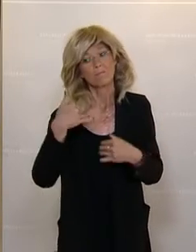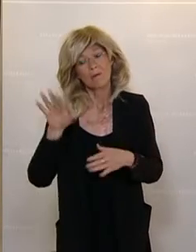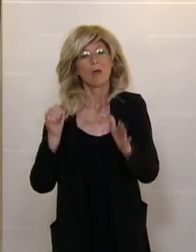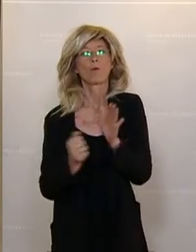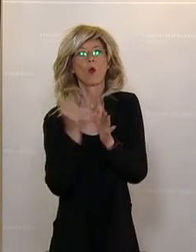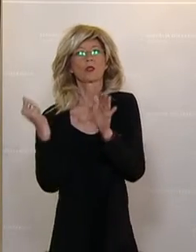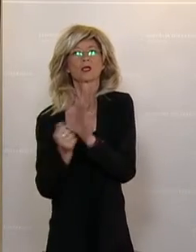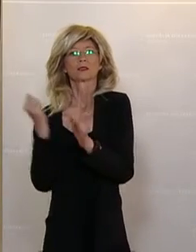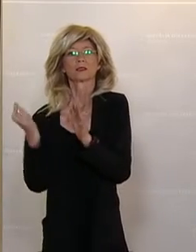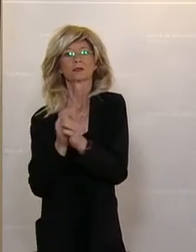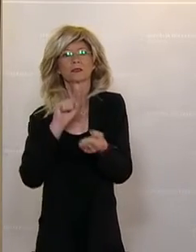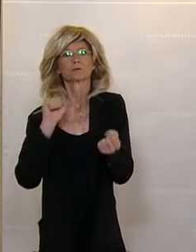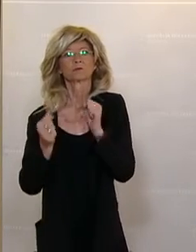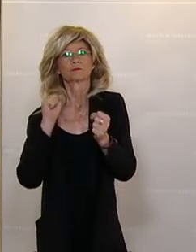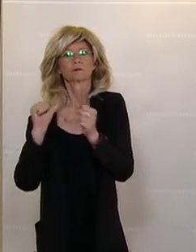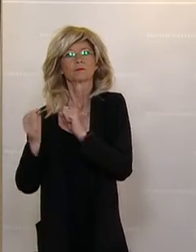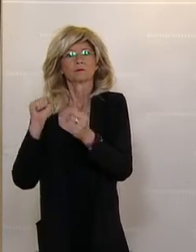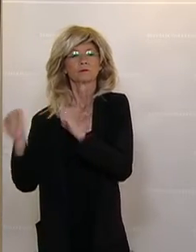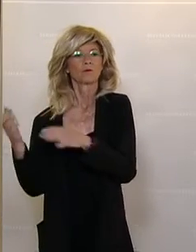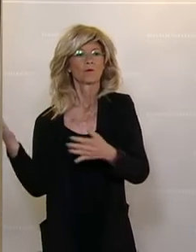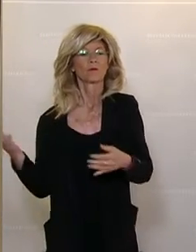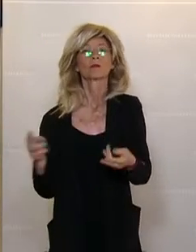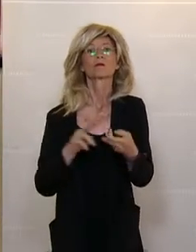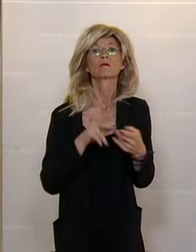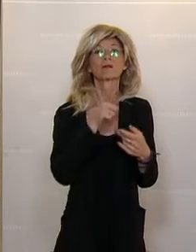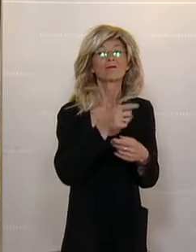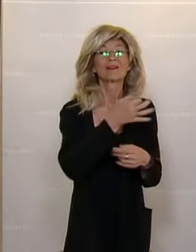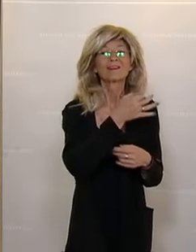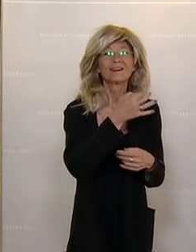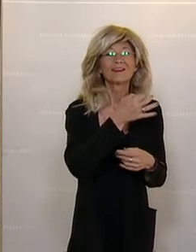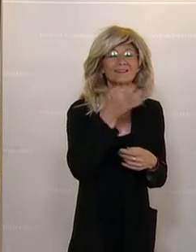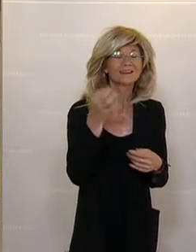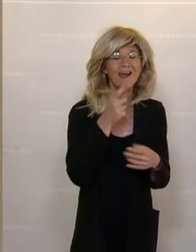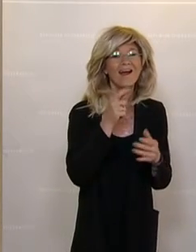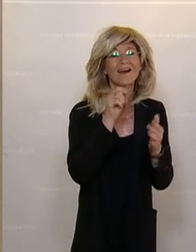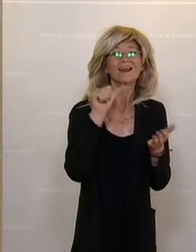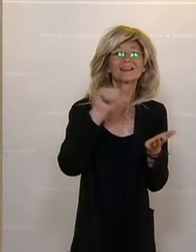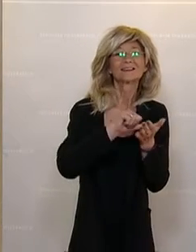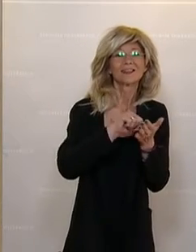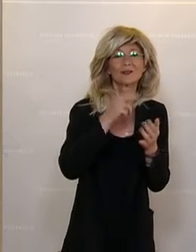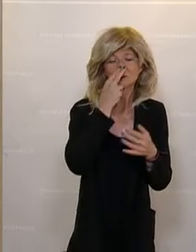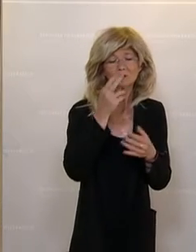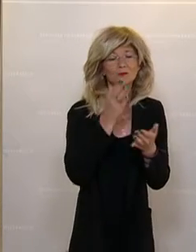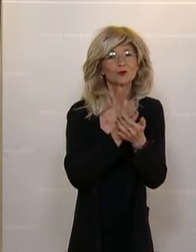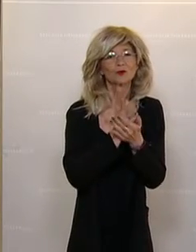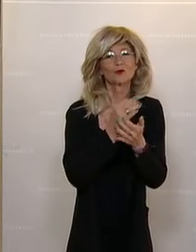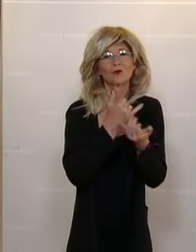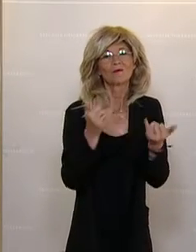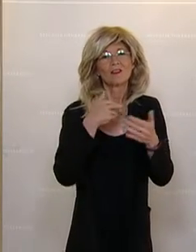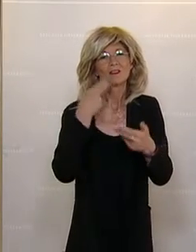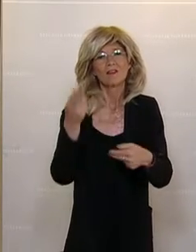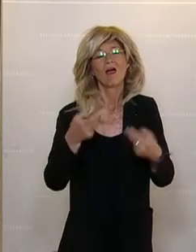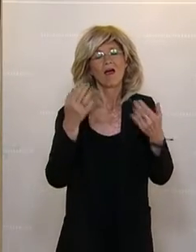gesamtstaatlichen Lagezentrum auch die Nachrichtendienste und die Informationsquellen dementsprechend vernetzt und